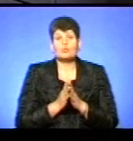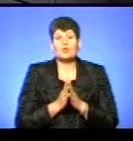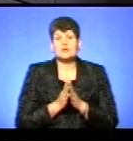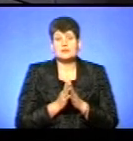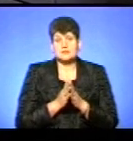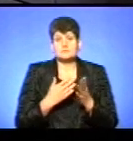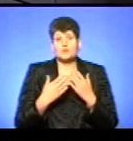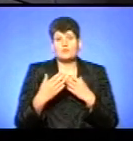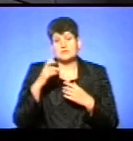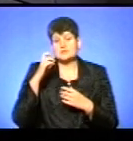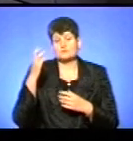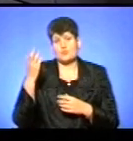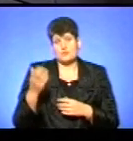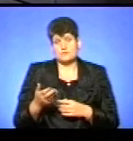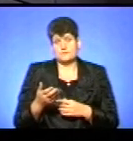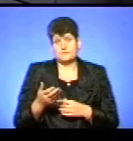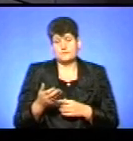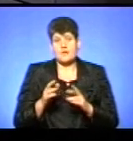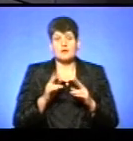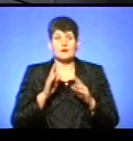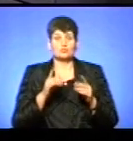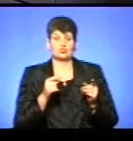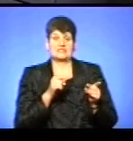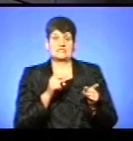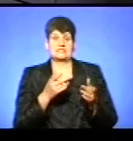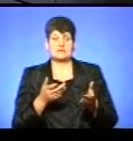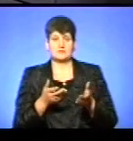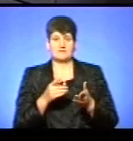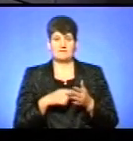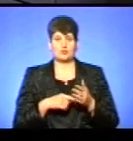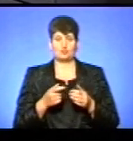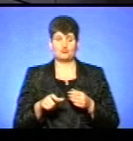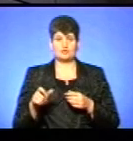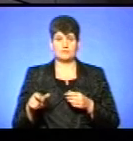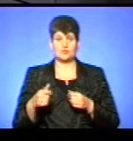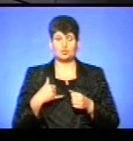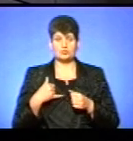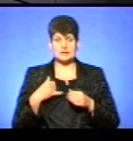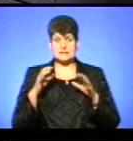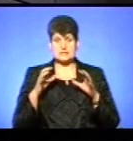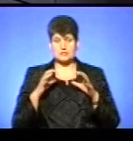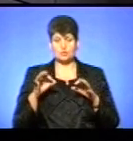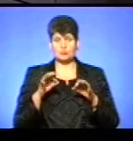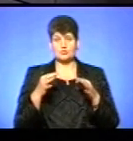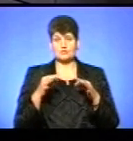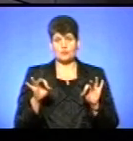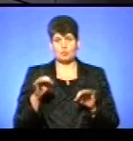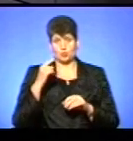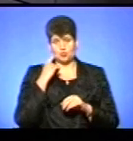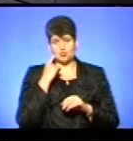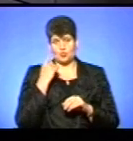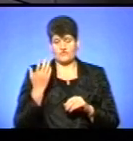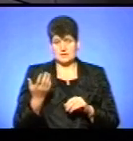спілкуватися з Богом. А як бути з цими віруючими? У нас діючий закон про свободу совісті.